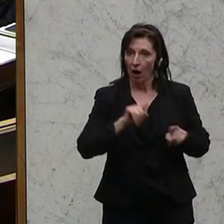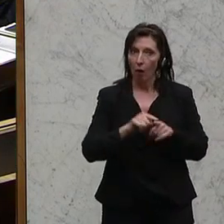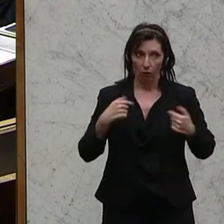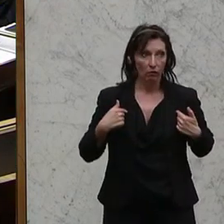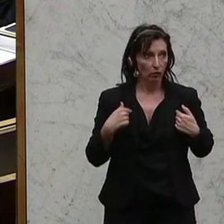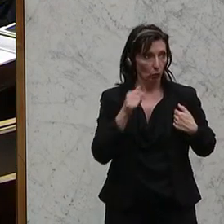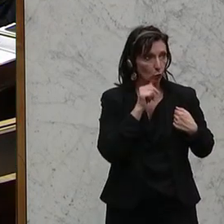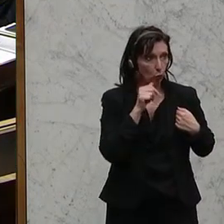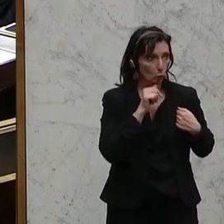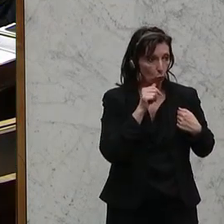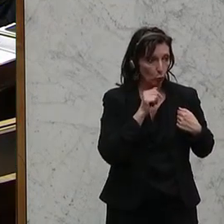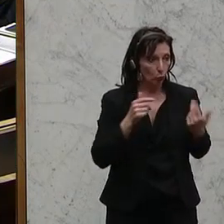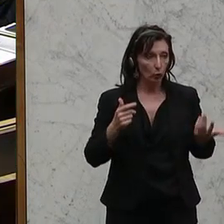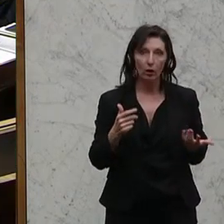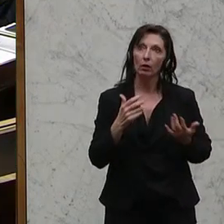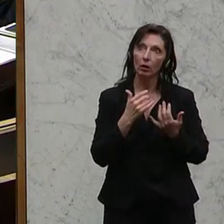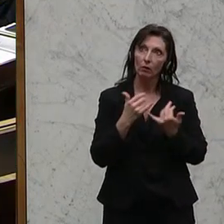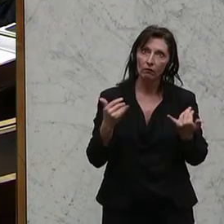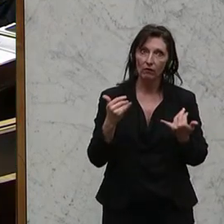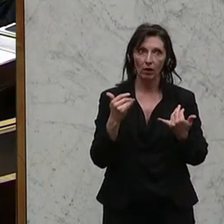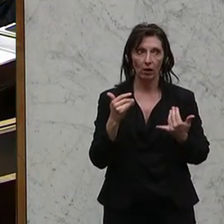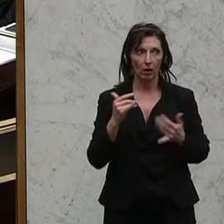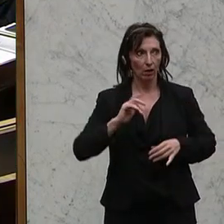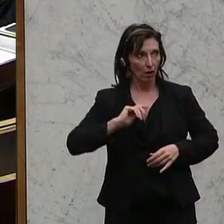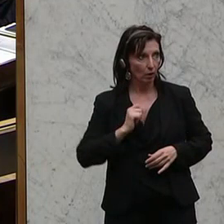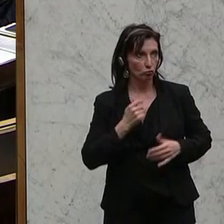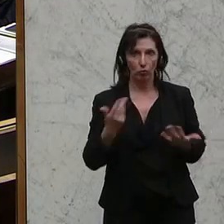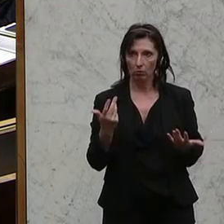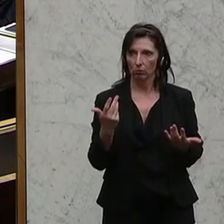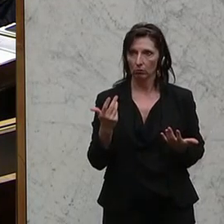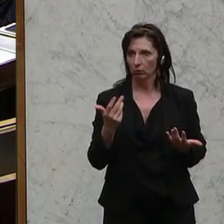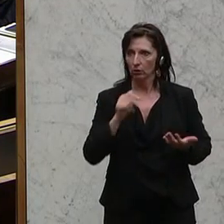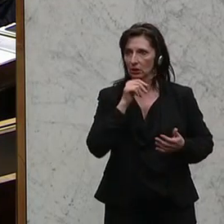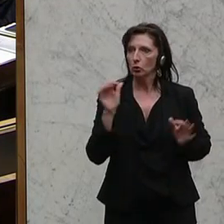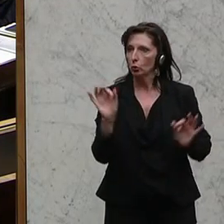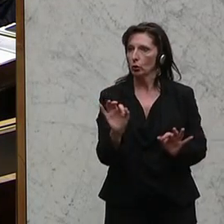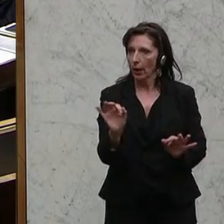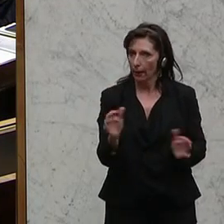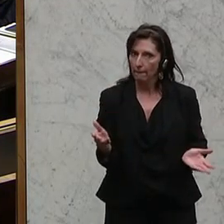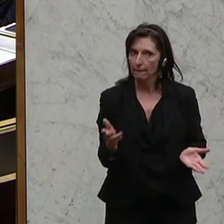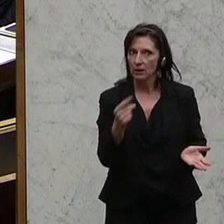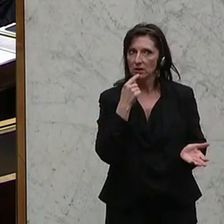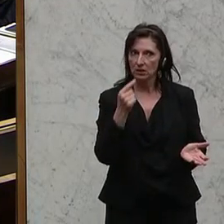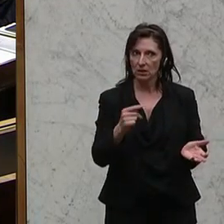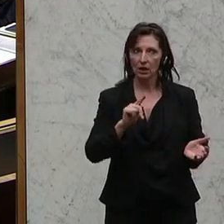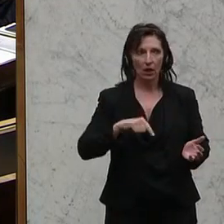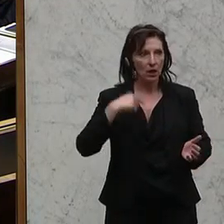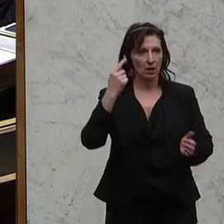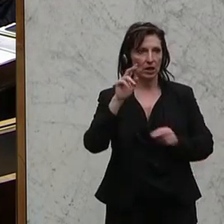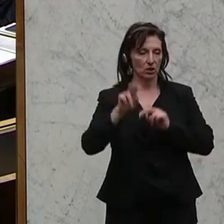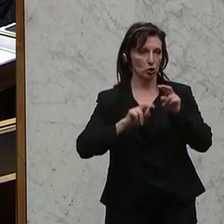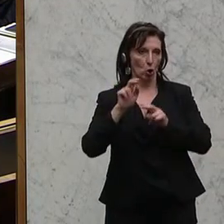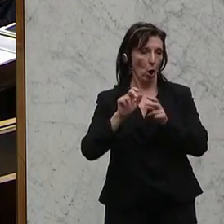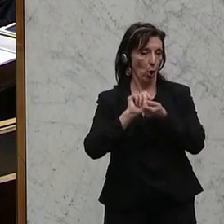in der Zugangsweise, ist ja das jetzt grundsätzlich nicht der Weltuntergang, wenn wir davon nächste Steuerreformen